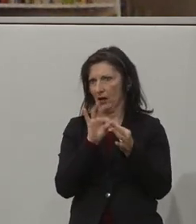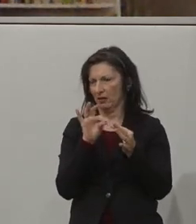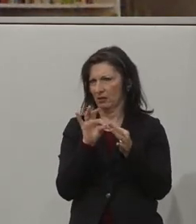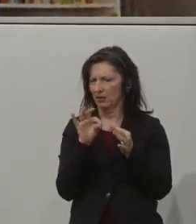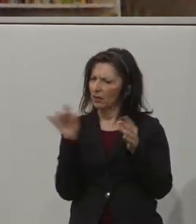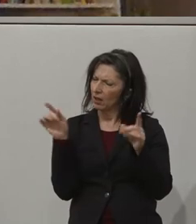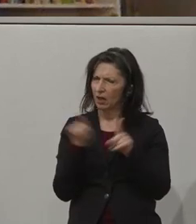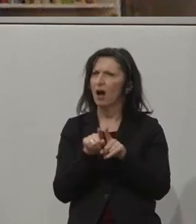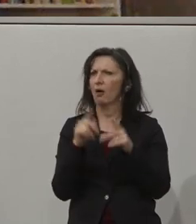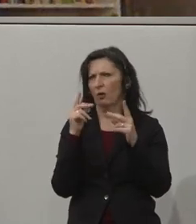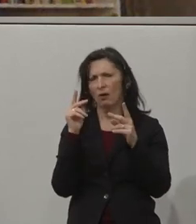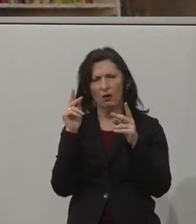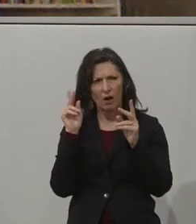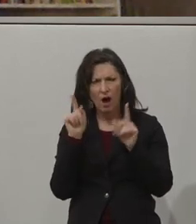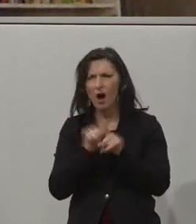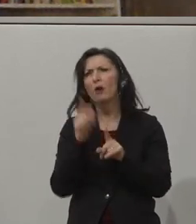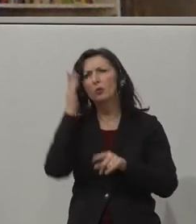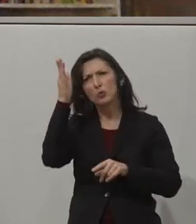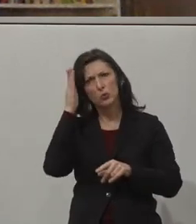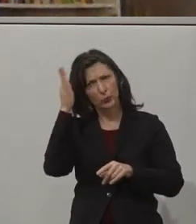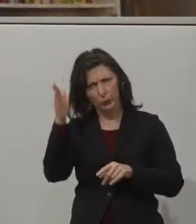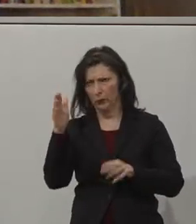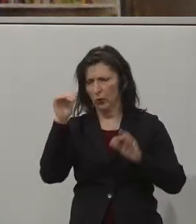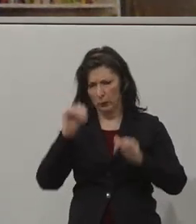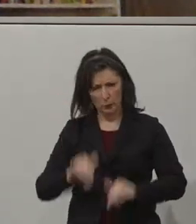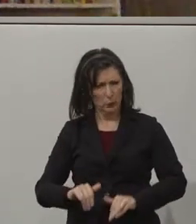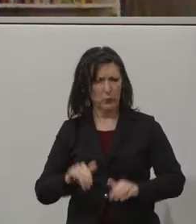wichtig bleibt und wichtig sein muss.